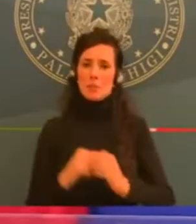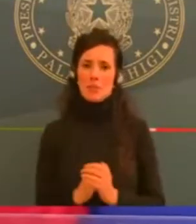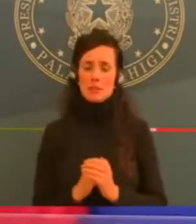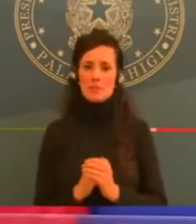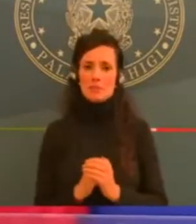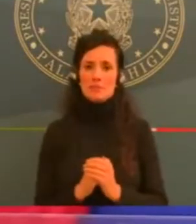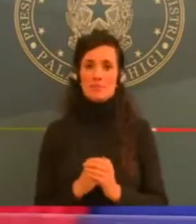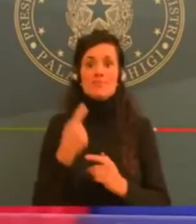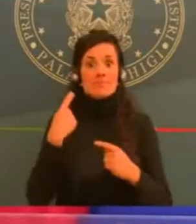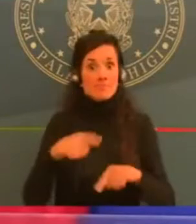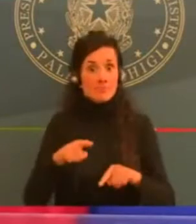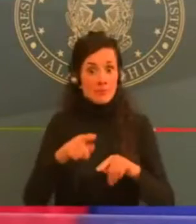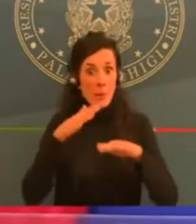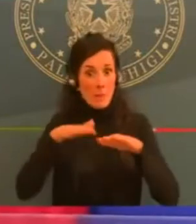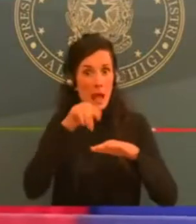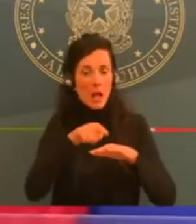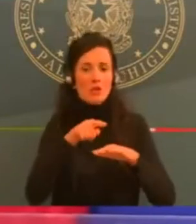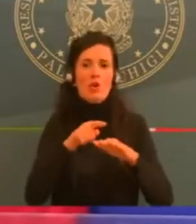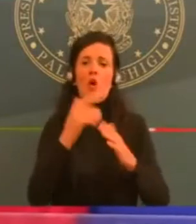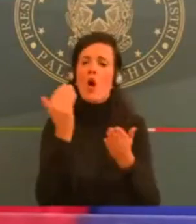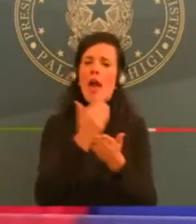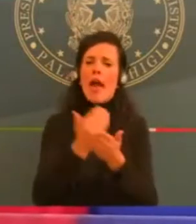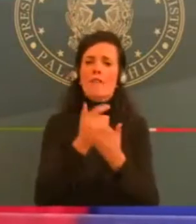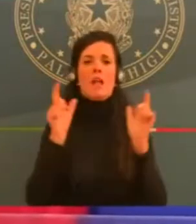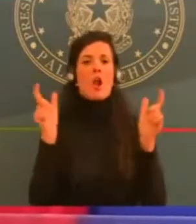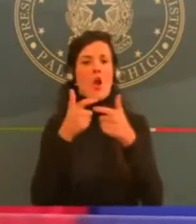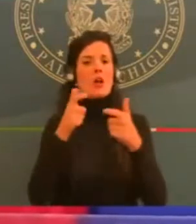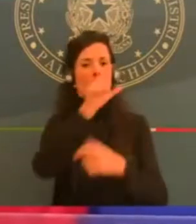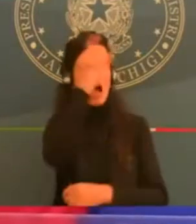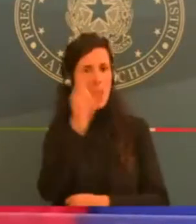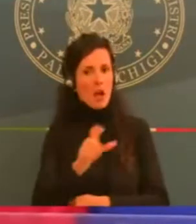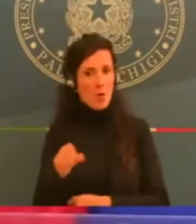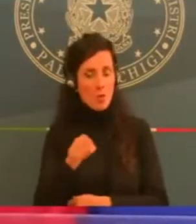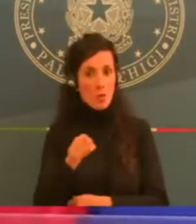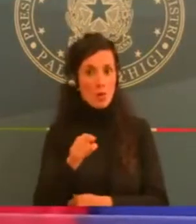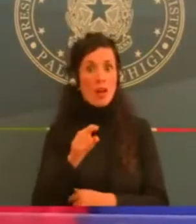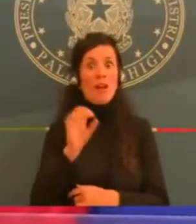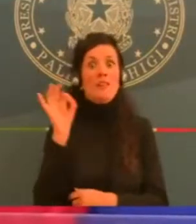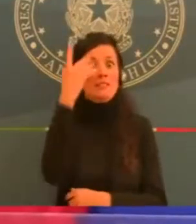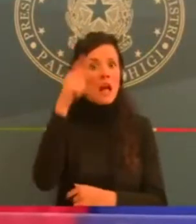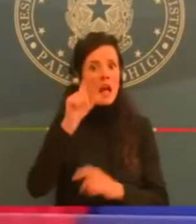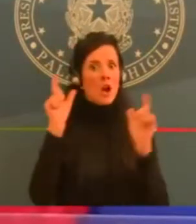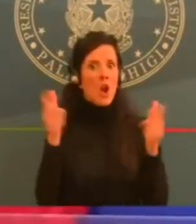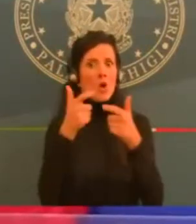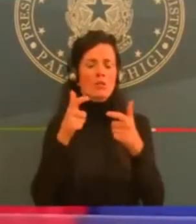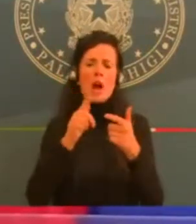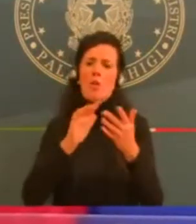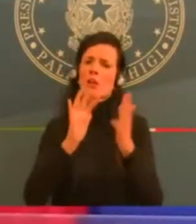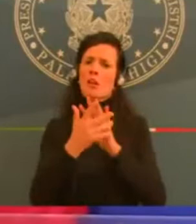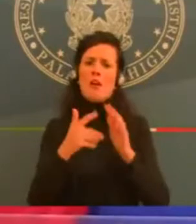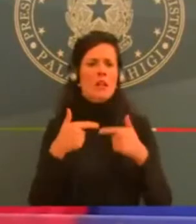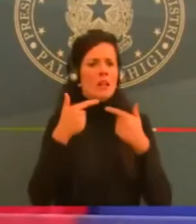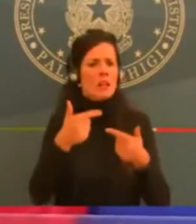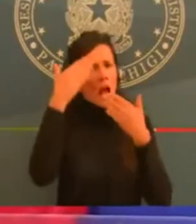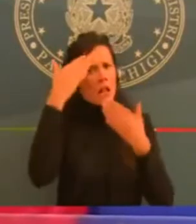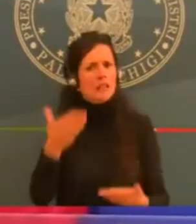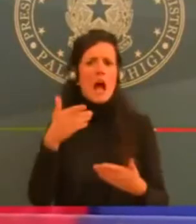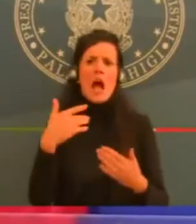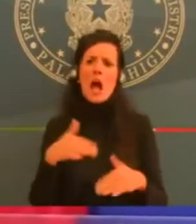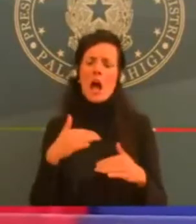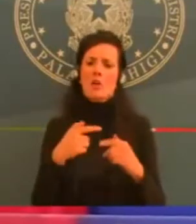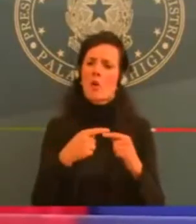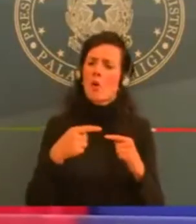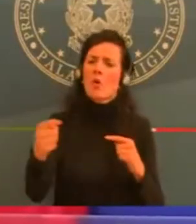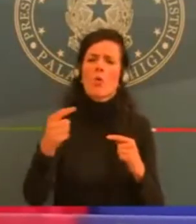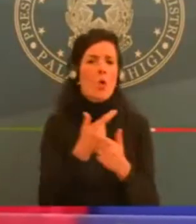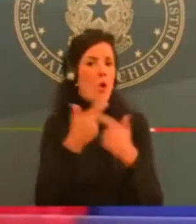la seconda volta, il nostro tessuto sociale ed economico. Ricordo che quando siamo partiti con questo nuovo metodo